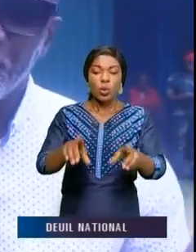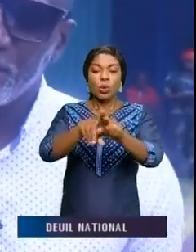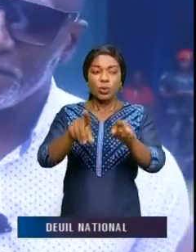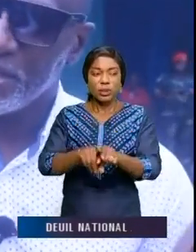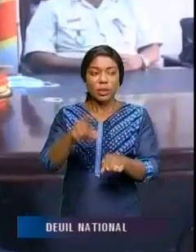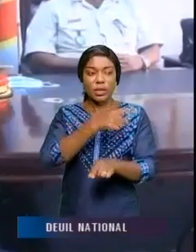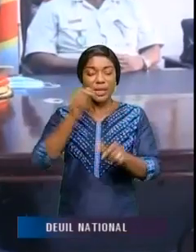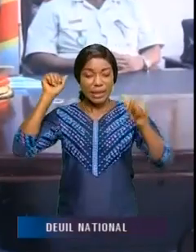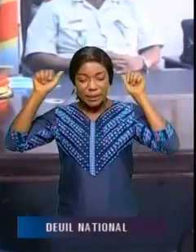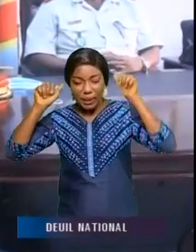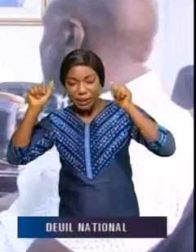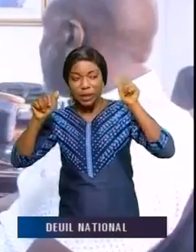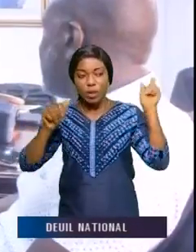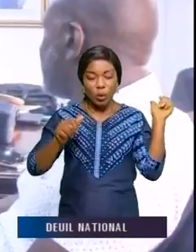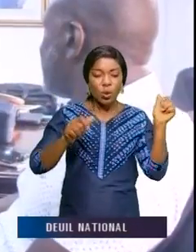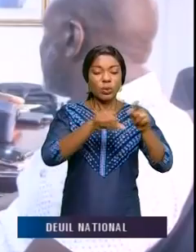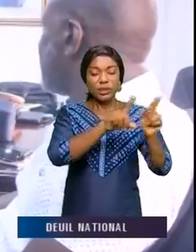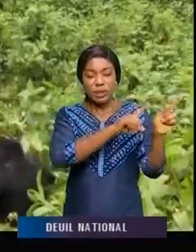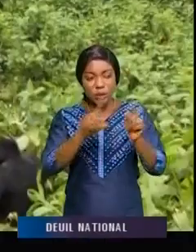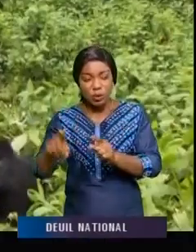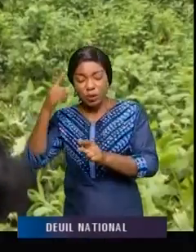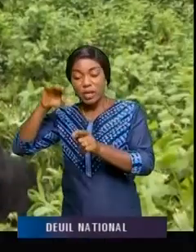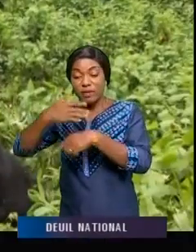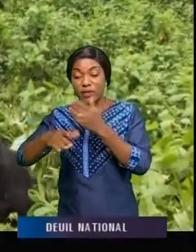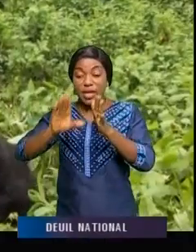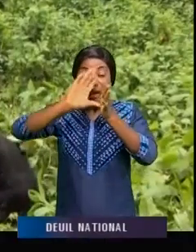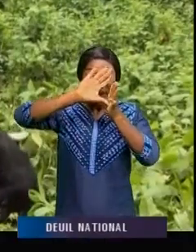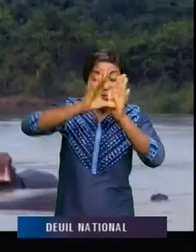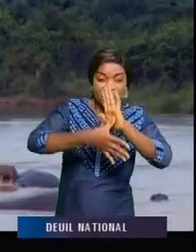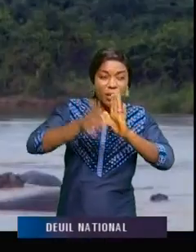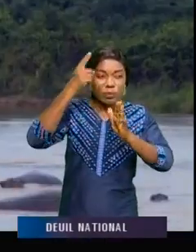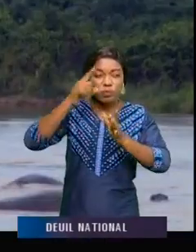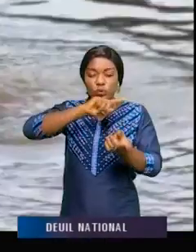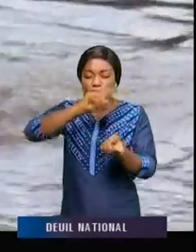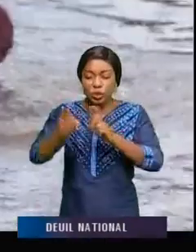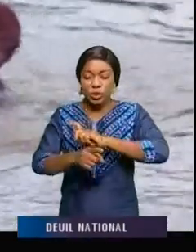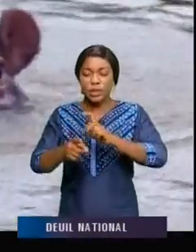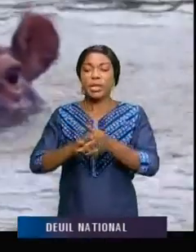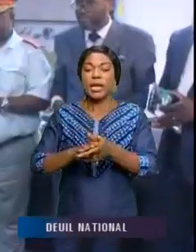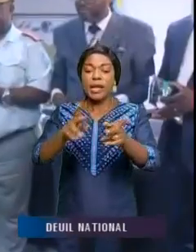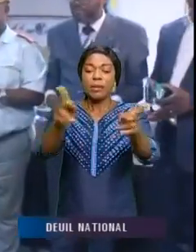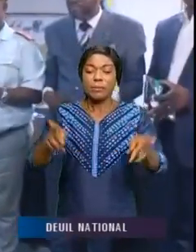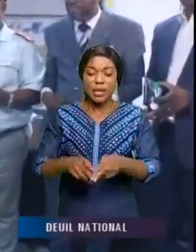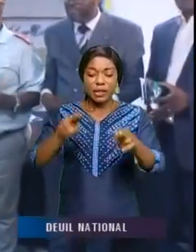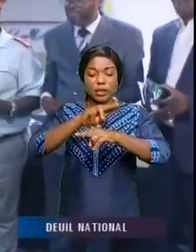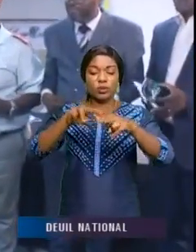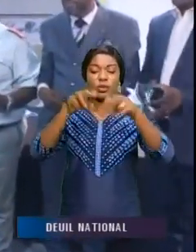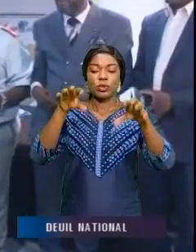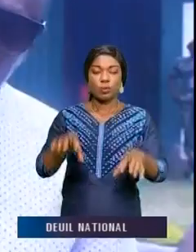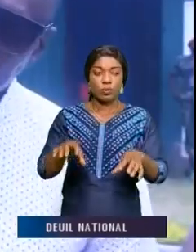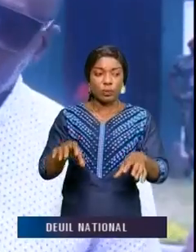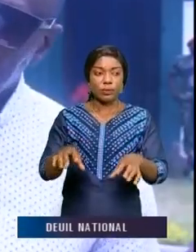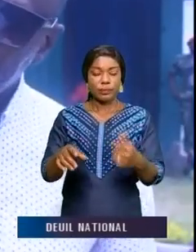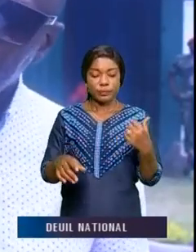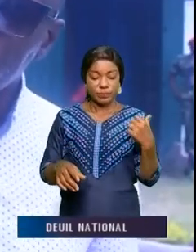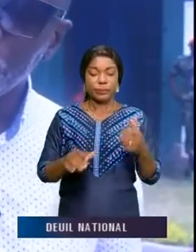cinéaste de la diaspora, compte réaliser un film pour soigner l'image du parc national de la République démocratique du Congo. Quand je parle de